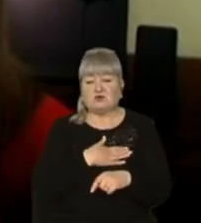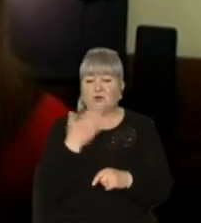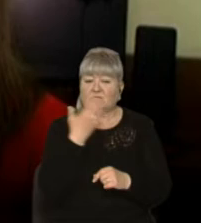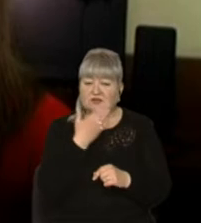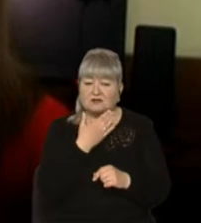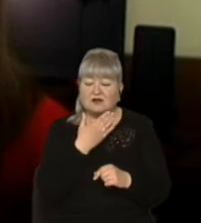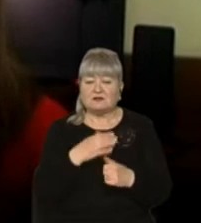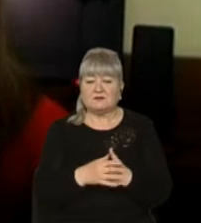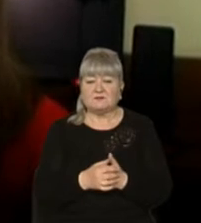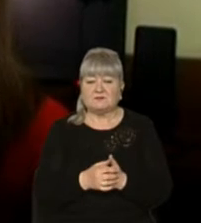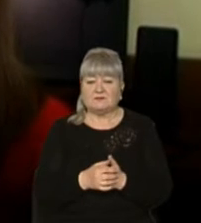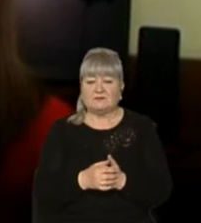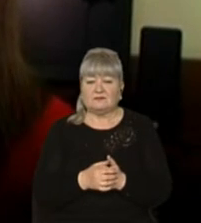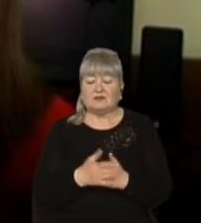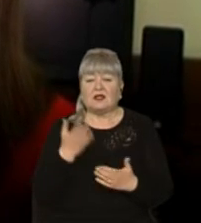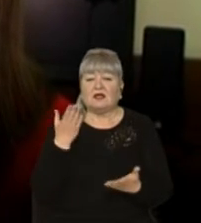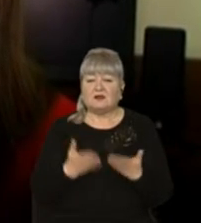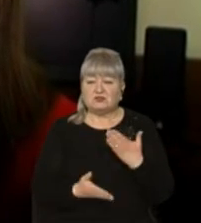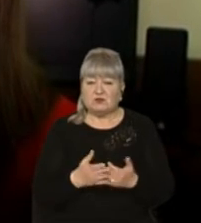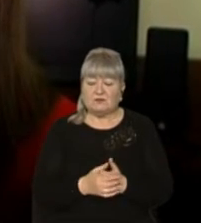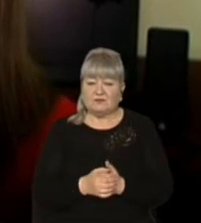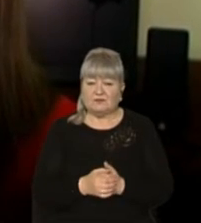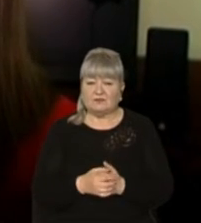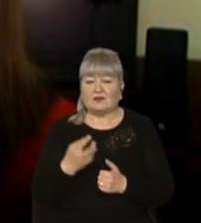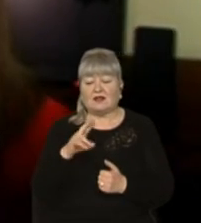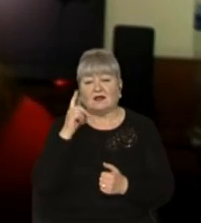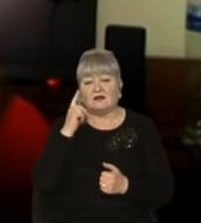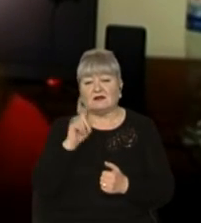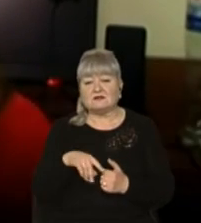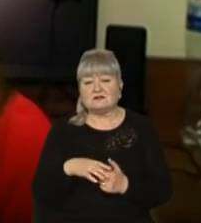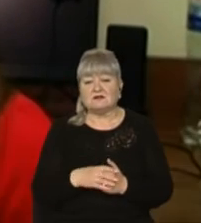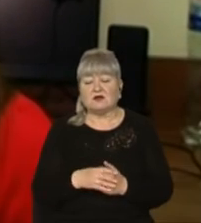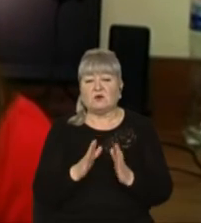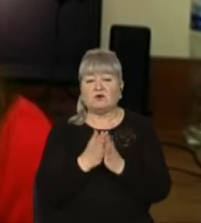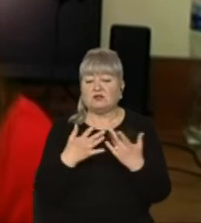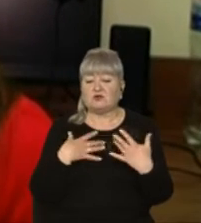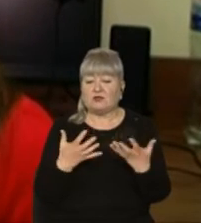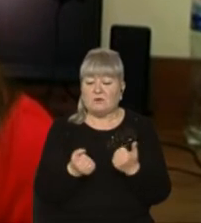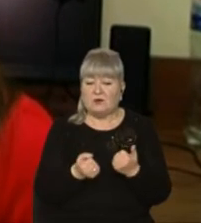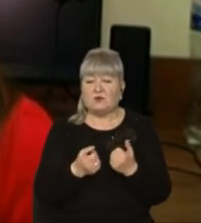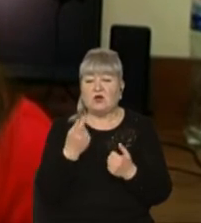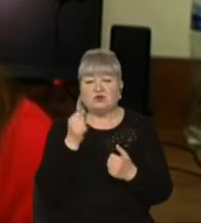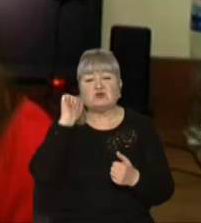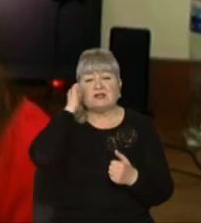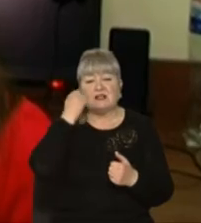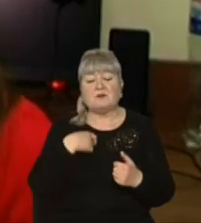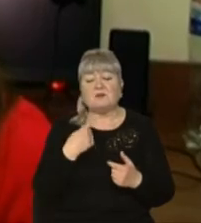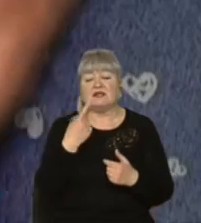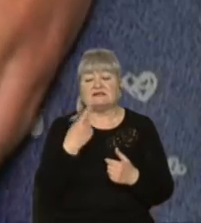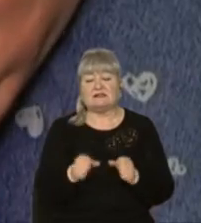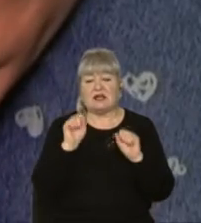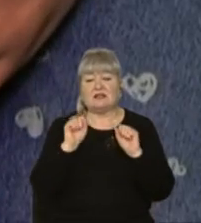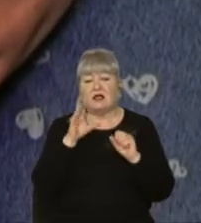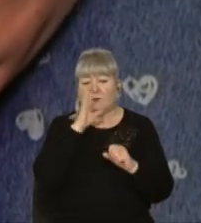якщо я знаю книжку, яку я беру читати трошки на пам'ять, я за день можу